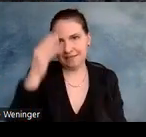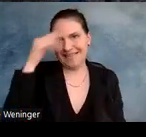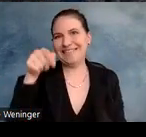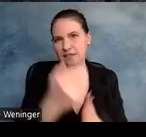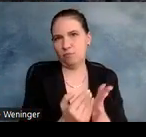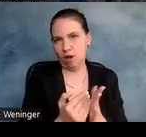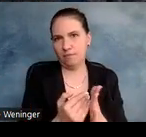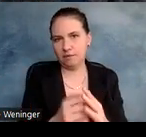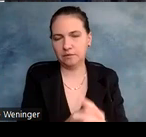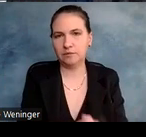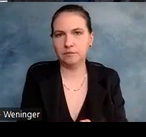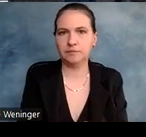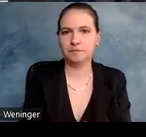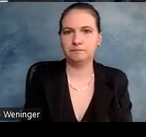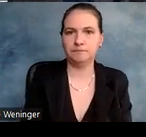sie vom Fach sind.